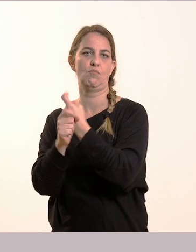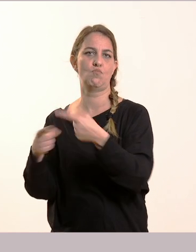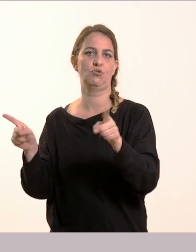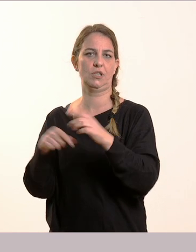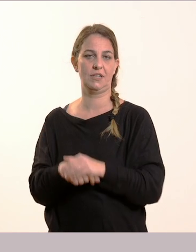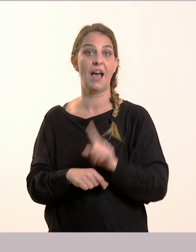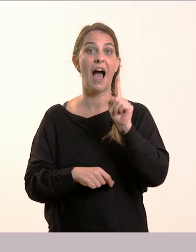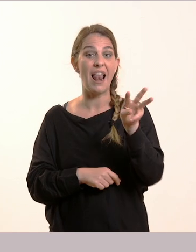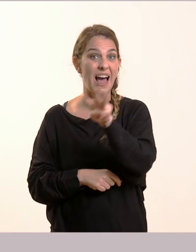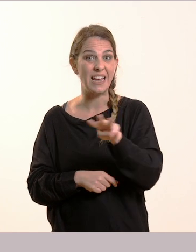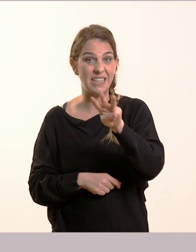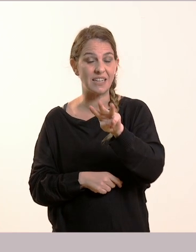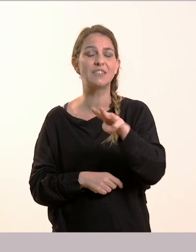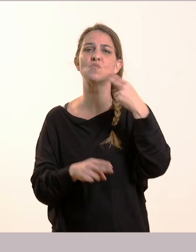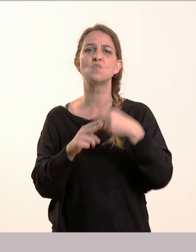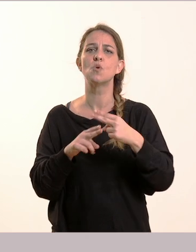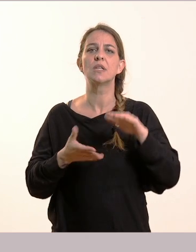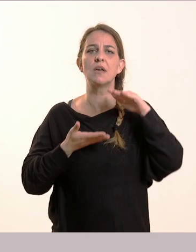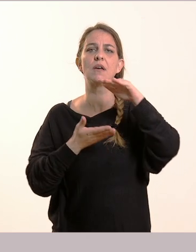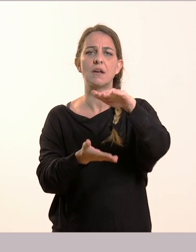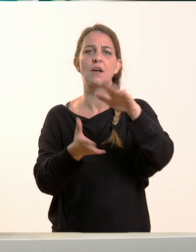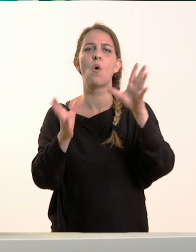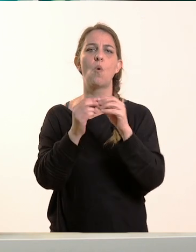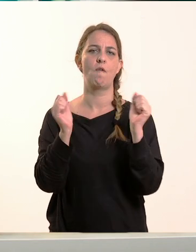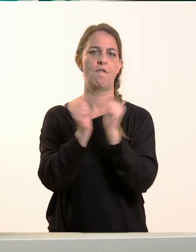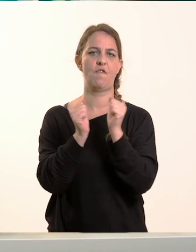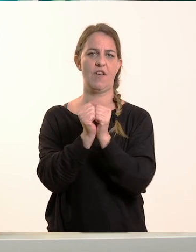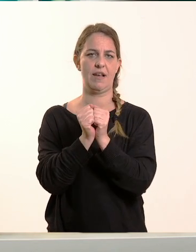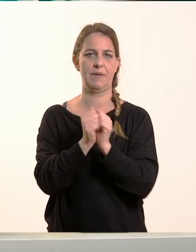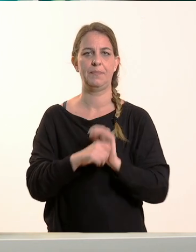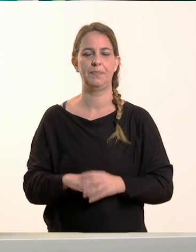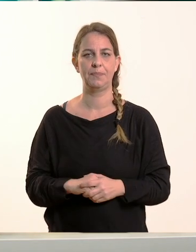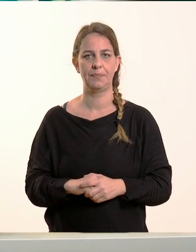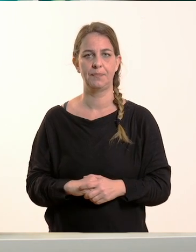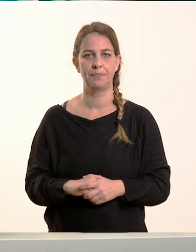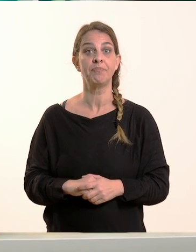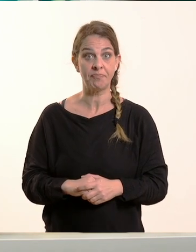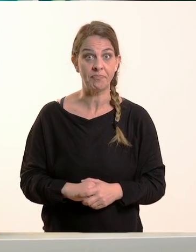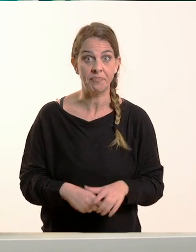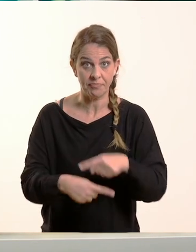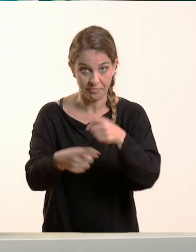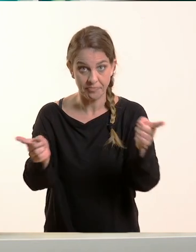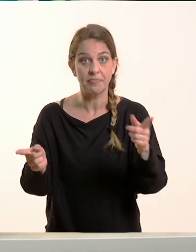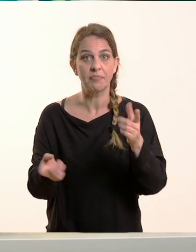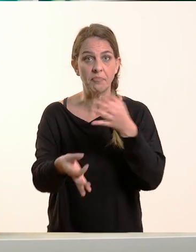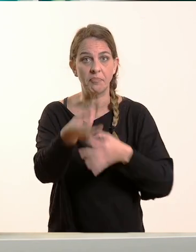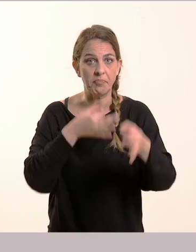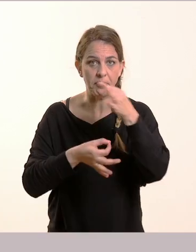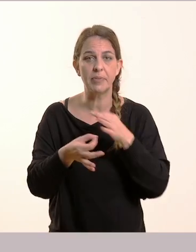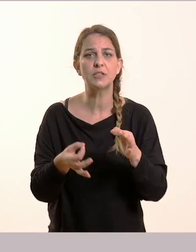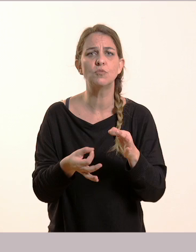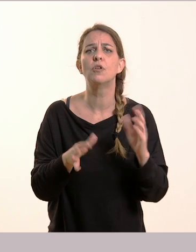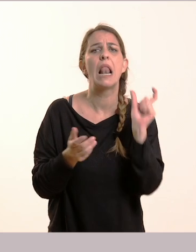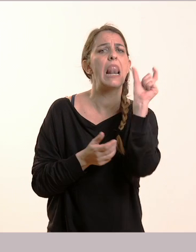όλοι μαζί κέρδισαν το βραβείο της φιλίας. Λοιπόν, σας ακούω ποιες λεξούλες